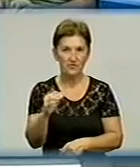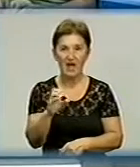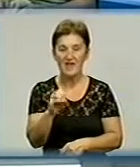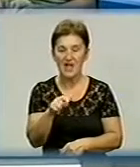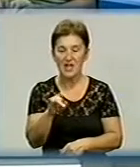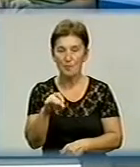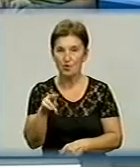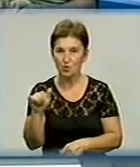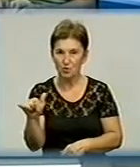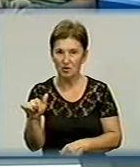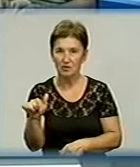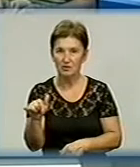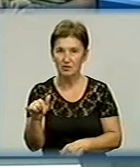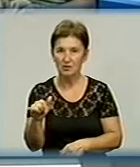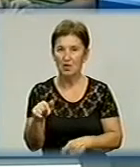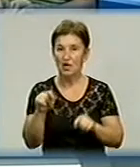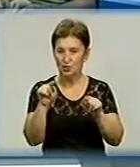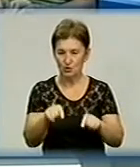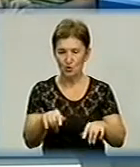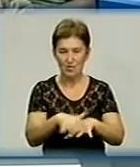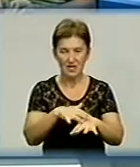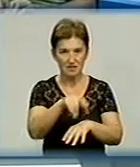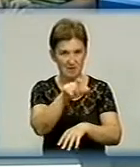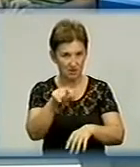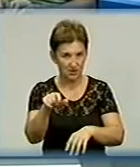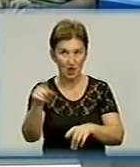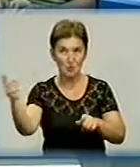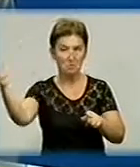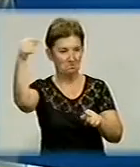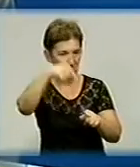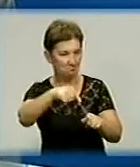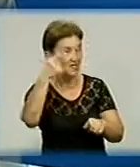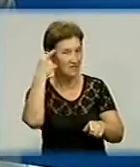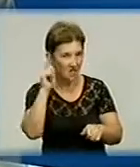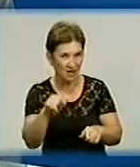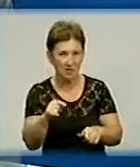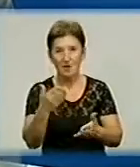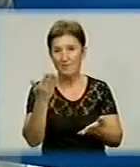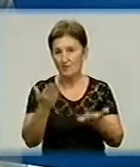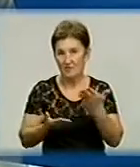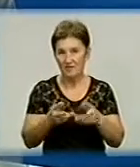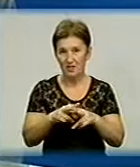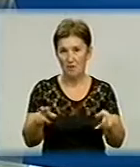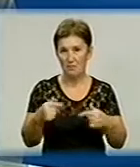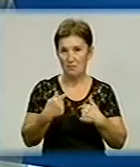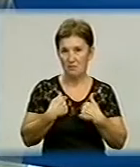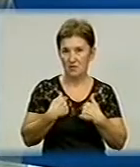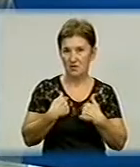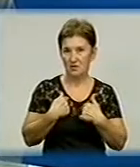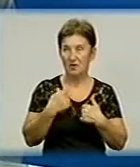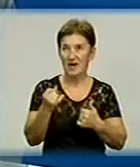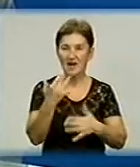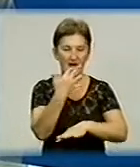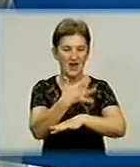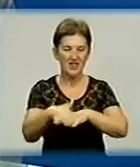і точно так само, і цьому населенні були відомі Єгипет. Можливо, вони сприймали, як ми зараз інопланетян, але приблизно такі